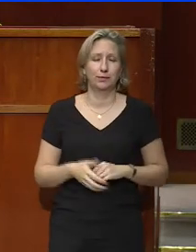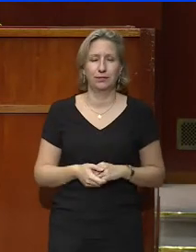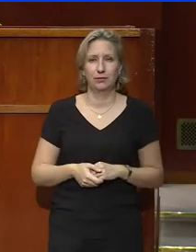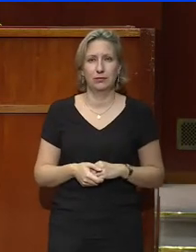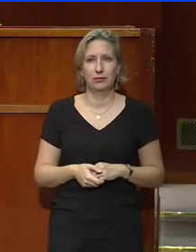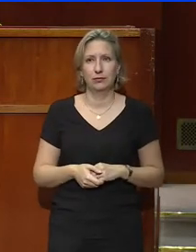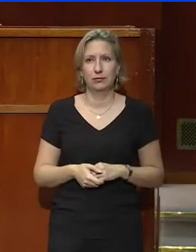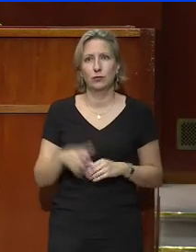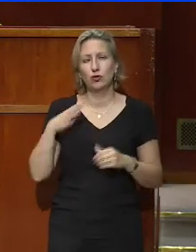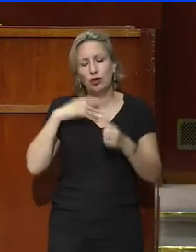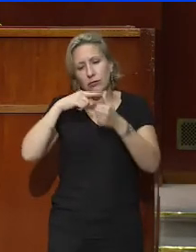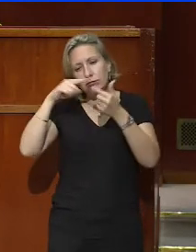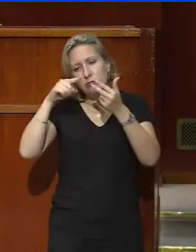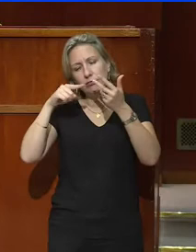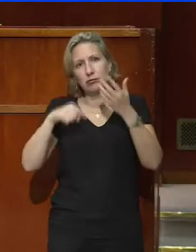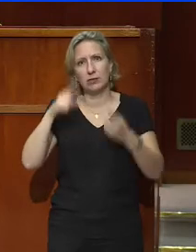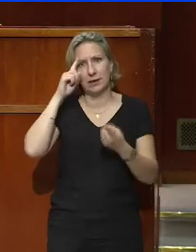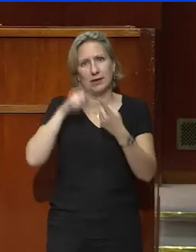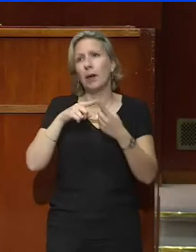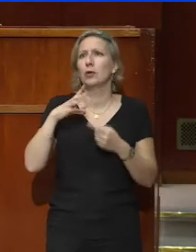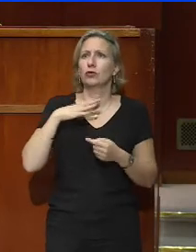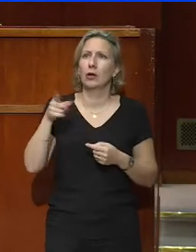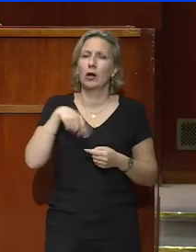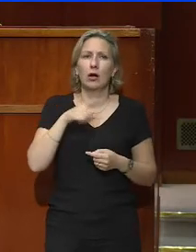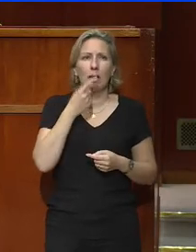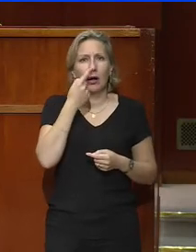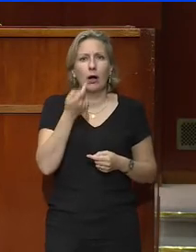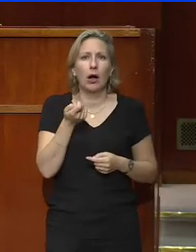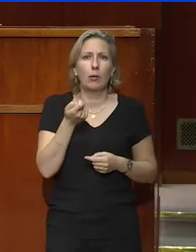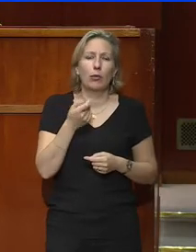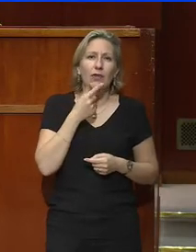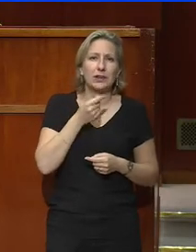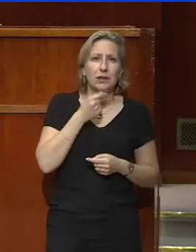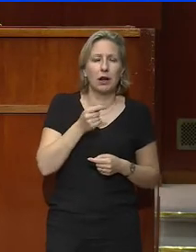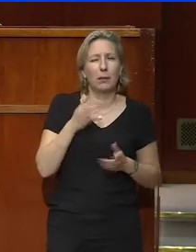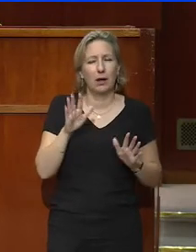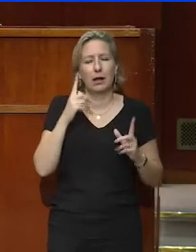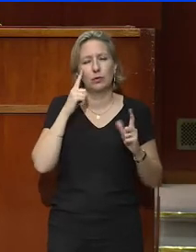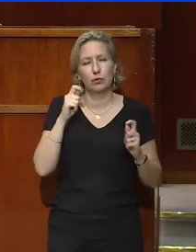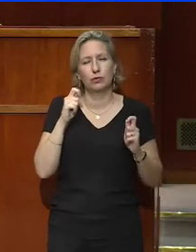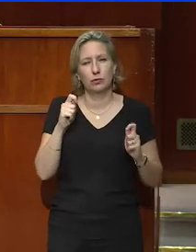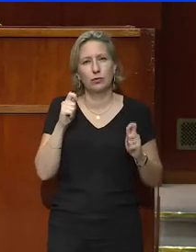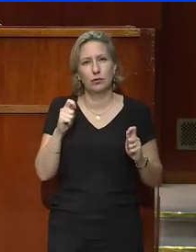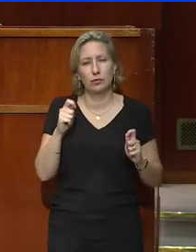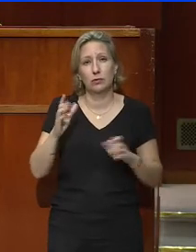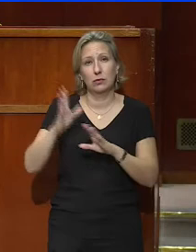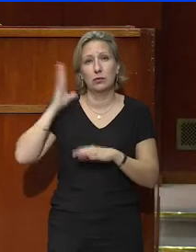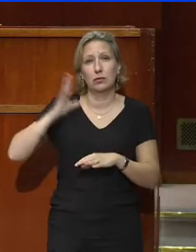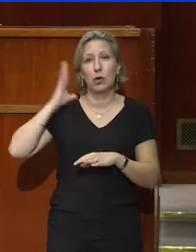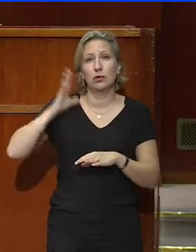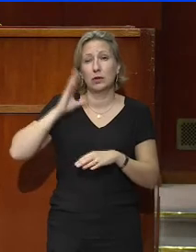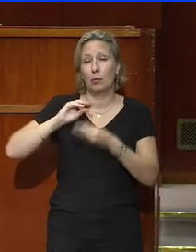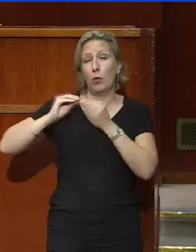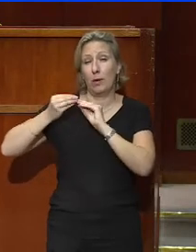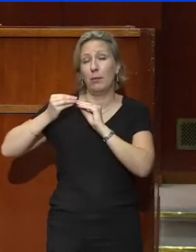Certains de ces thèmes paraîtront peut-être un peu classiques, ne nous y trompons pas, ils sont d'anciens problèmes futurs